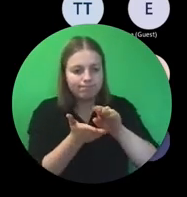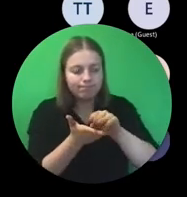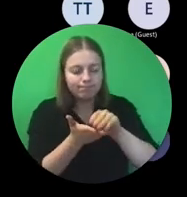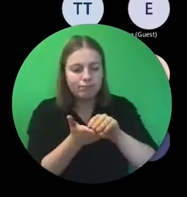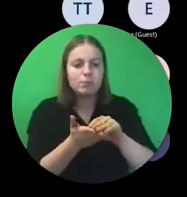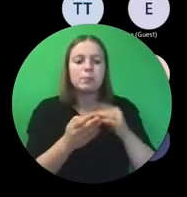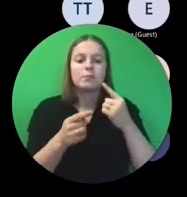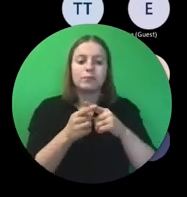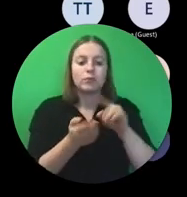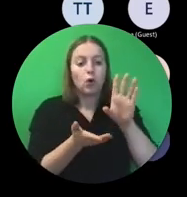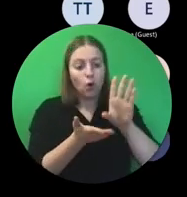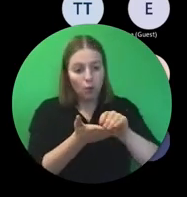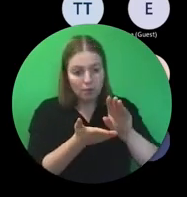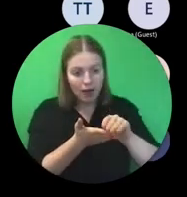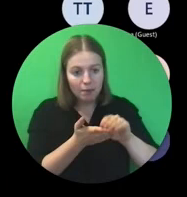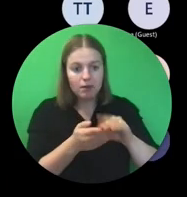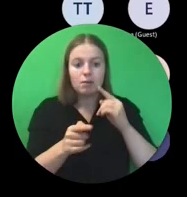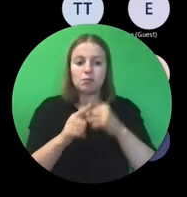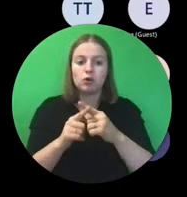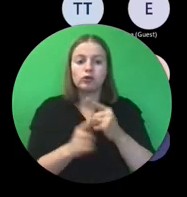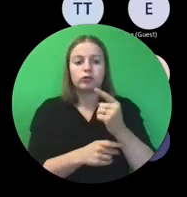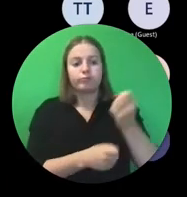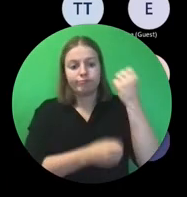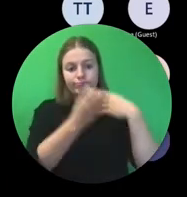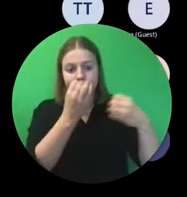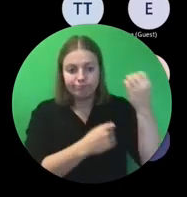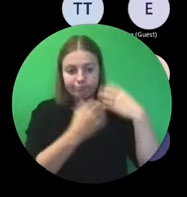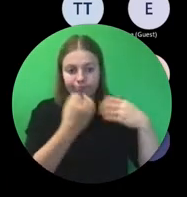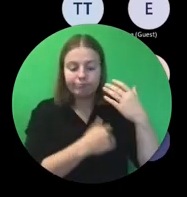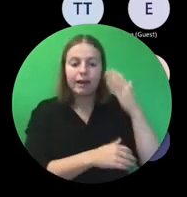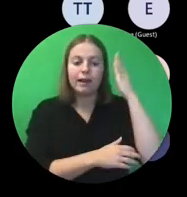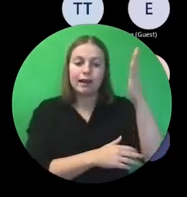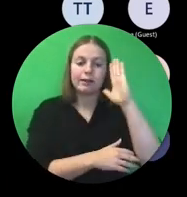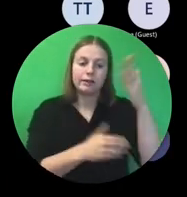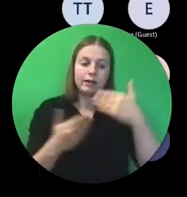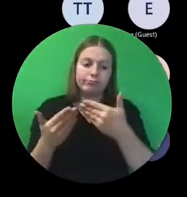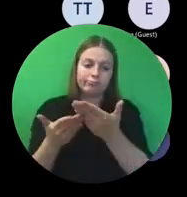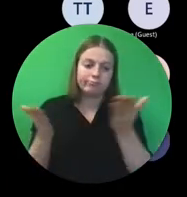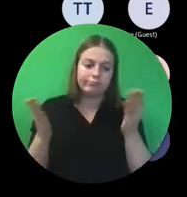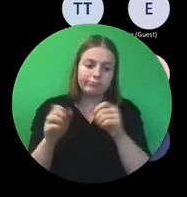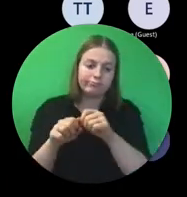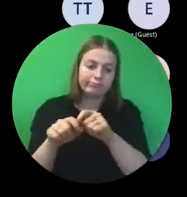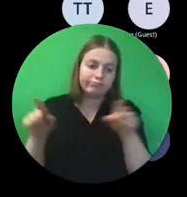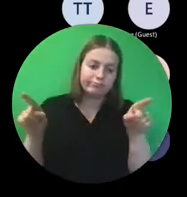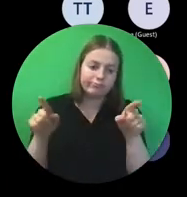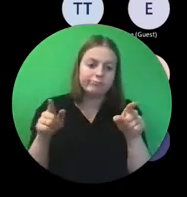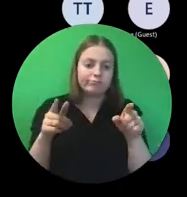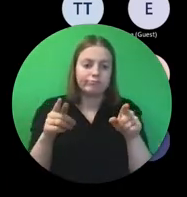de opname en de presentatie later ter beschikking stellen via onze website.